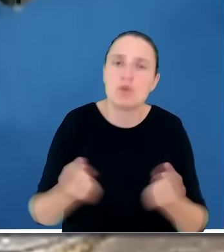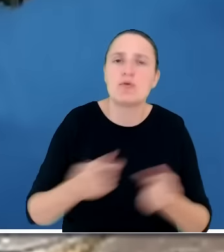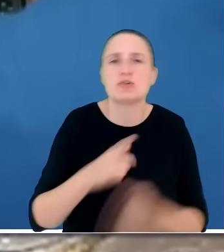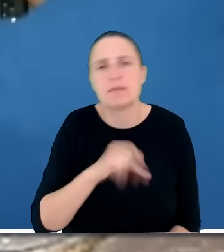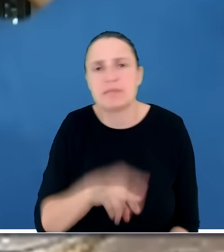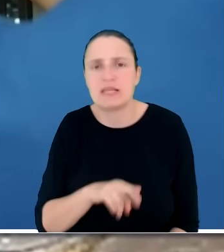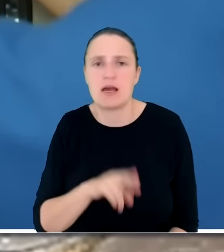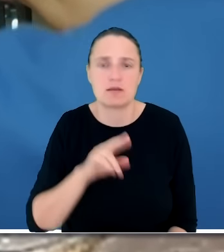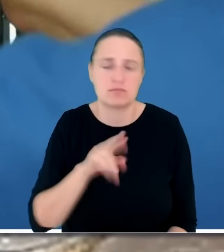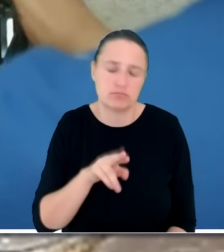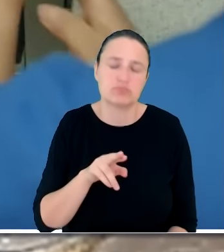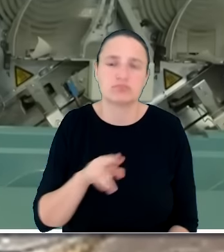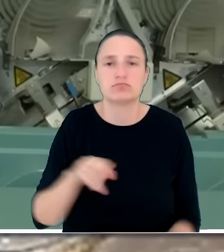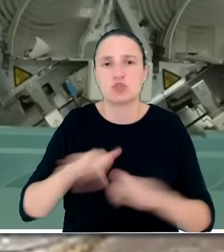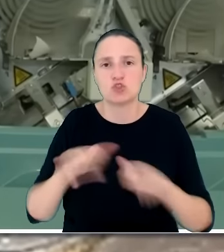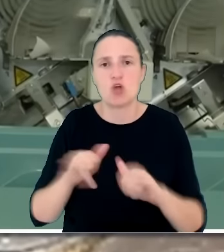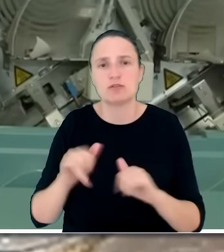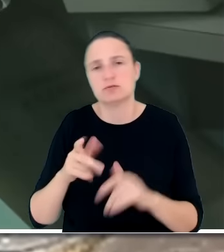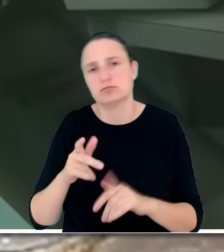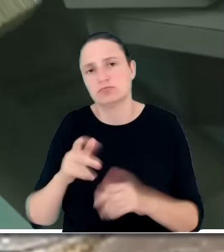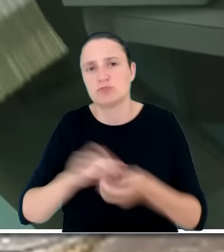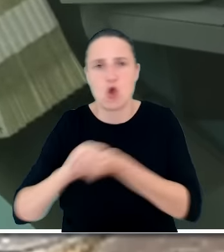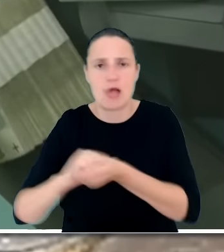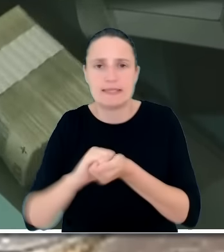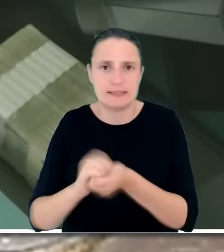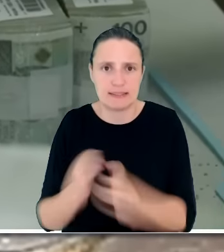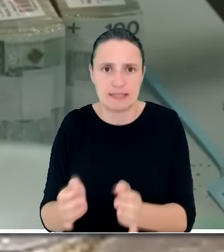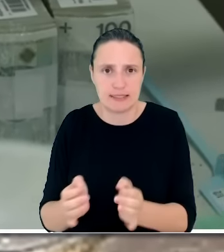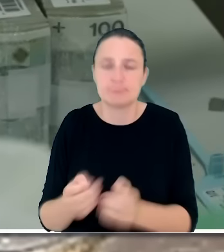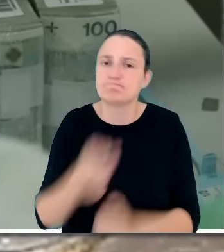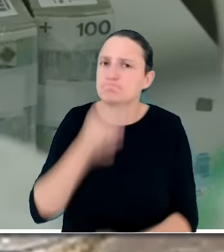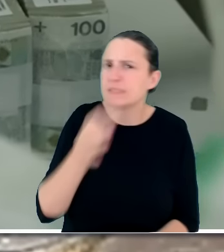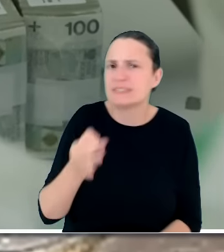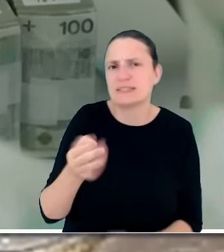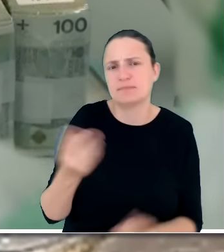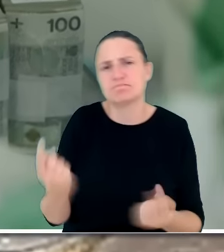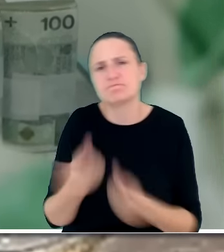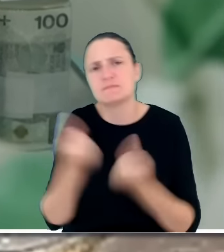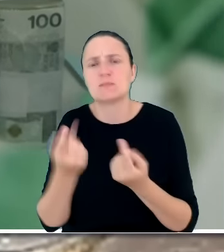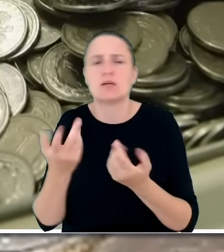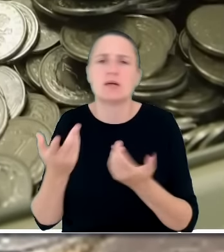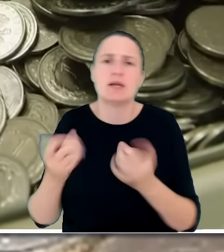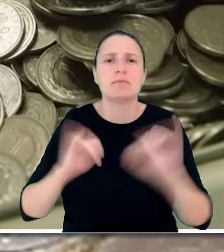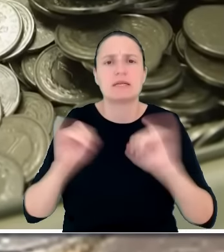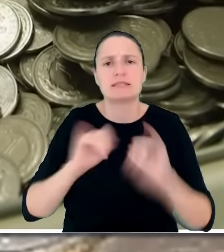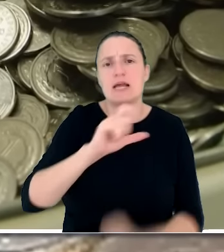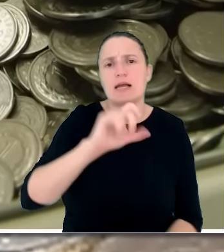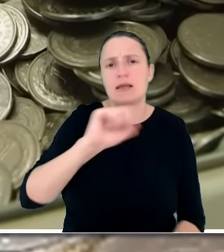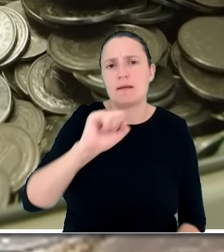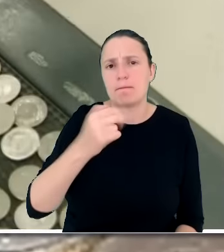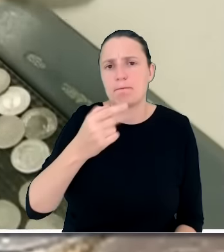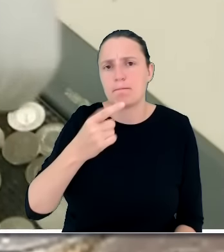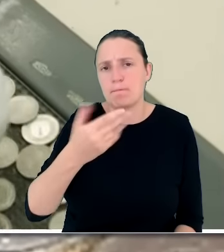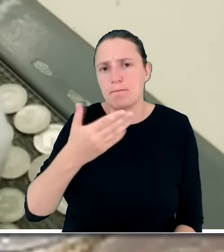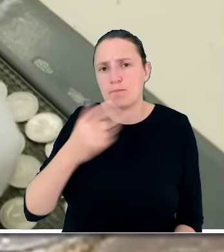koalicji, chciałbym pana redaktora spytać o wydarzenie z kampusu Polska, z kampusu polskiego, zwanego też przez